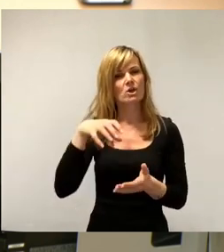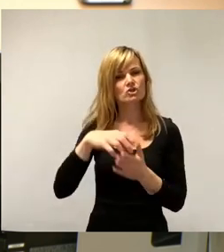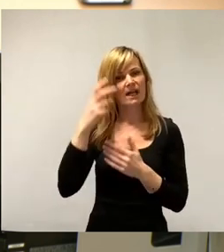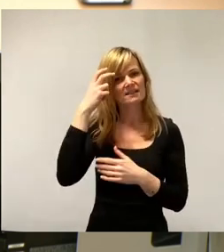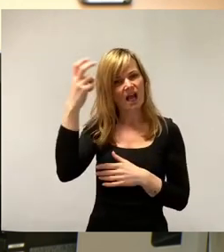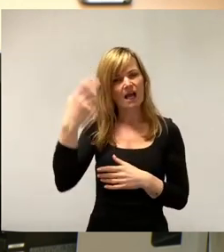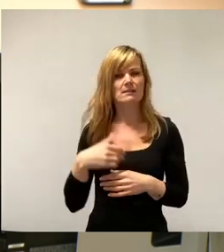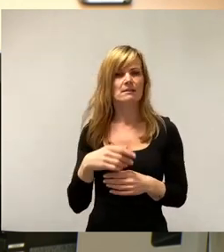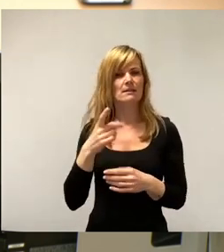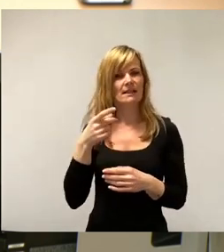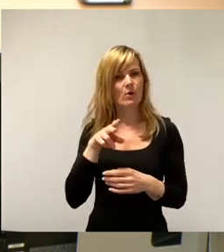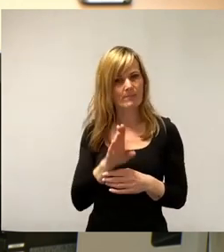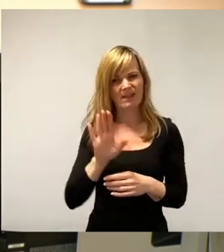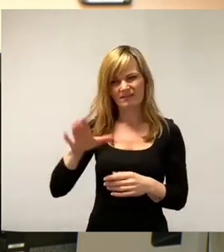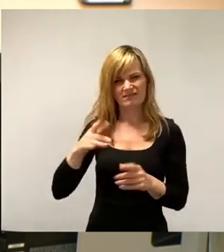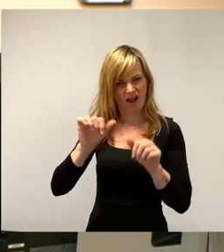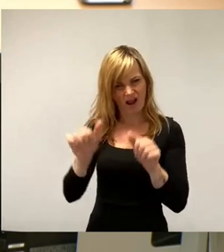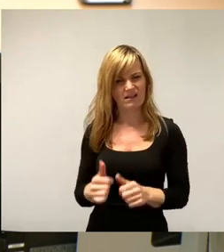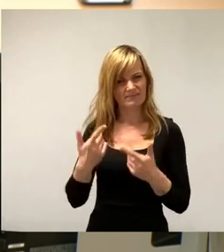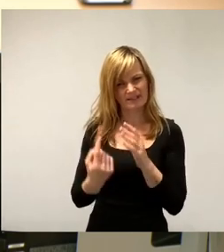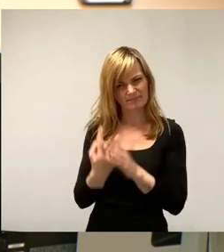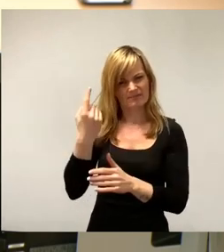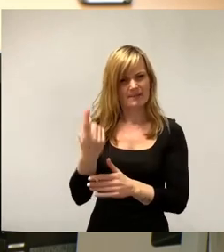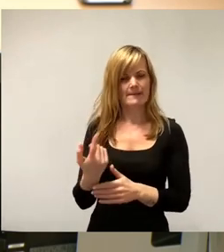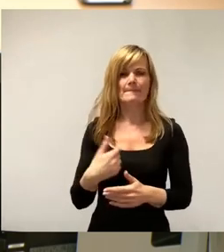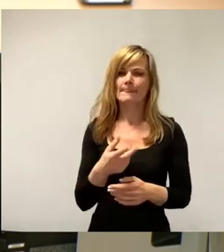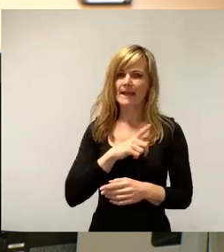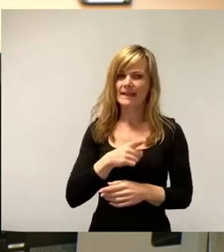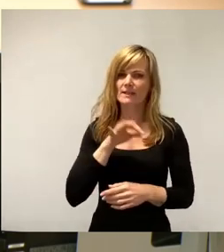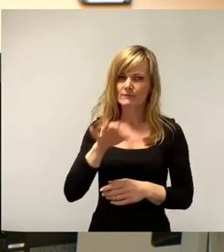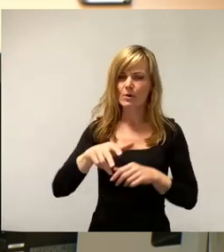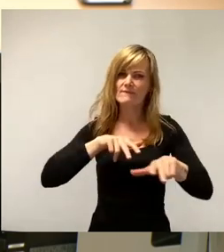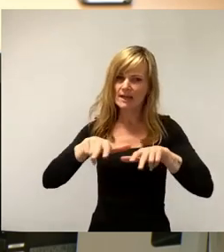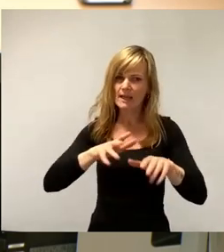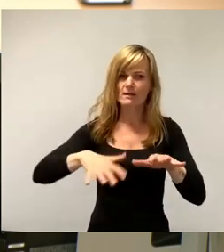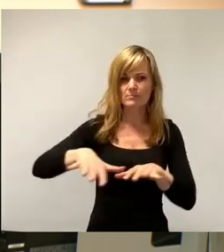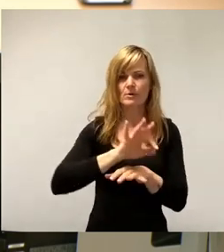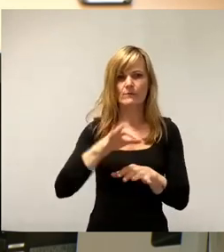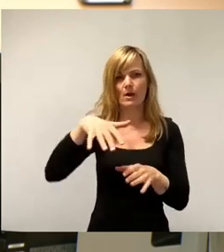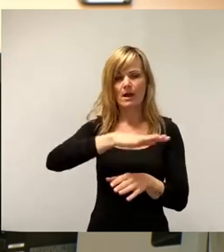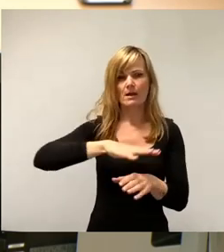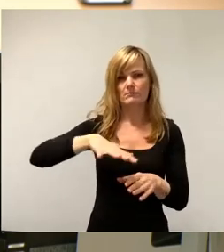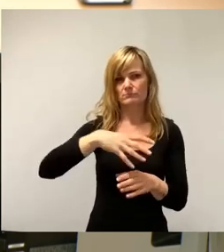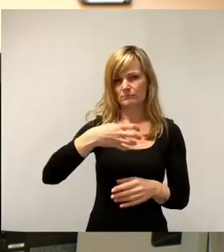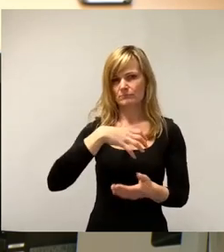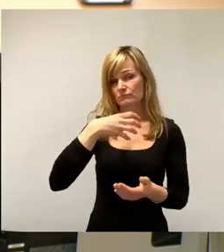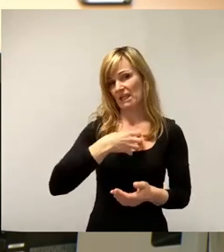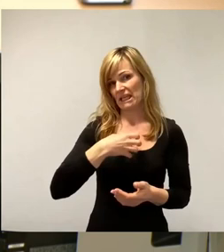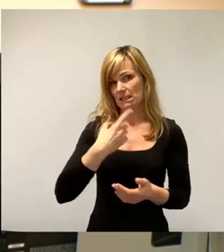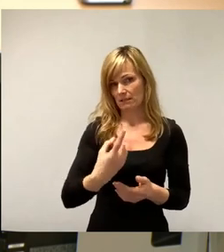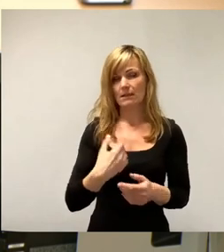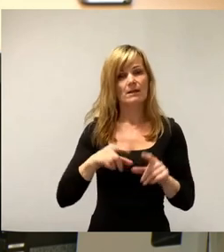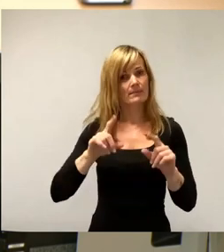Grundaufgabe der DVB ist die Erbringung von Verkehrsleitungen für die Landeshauptstadt. Was nichts anderes bedeutet, als auf einem